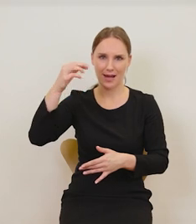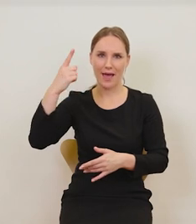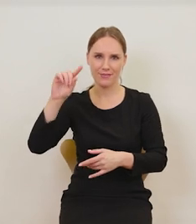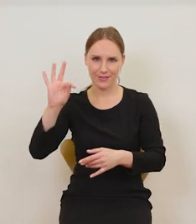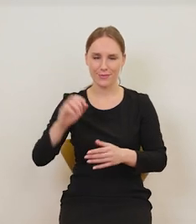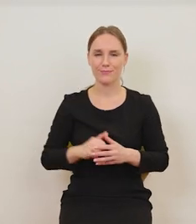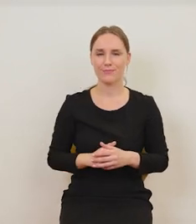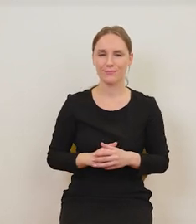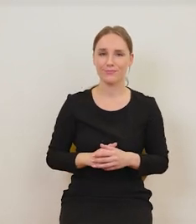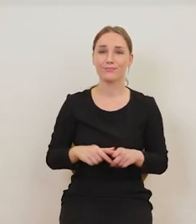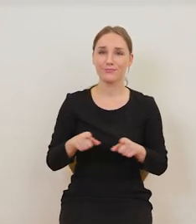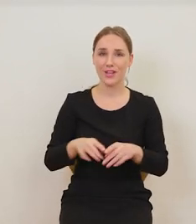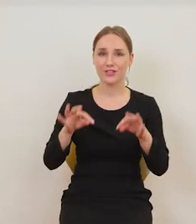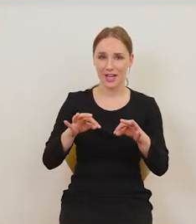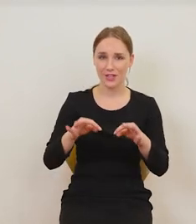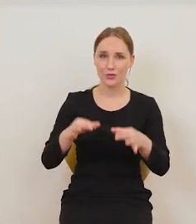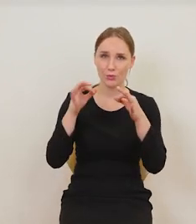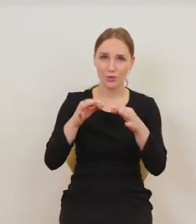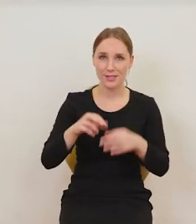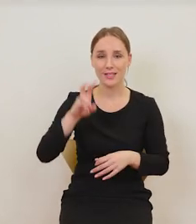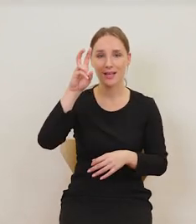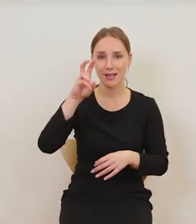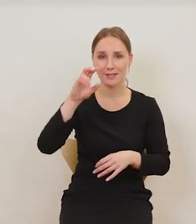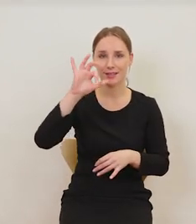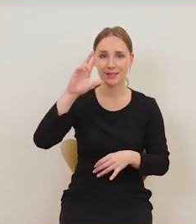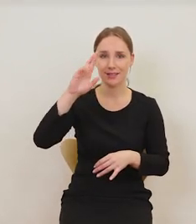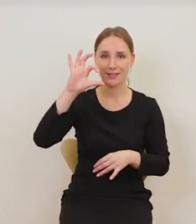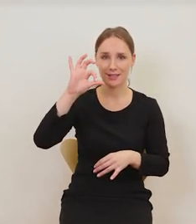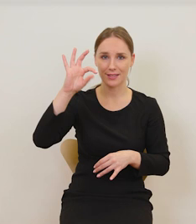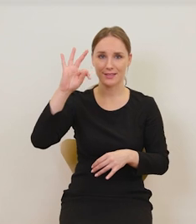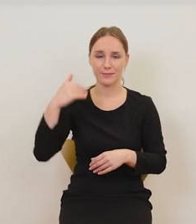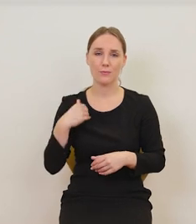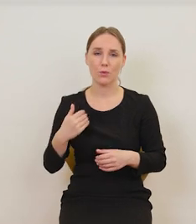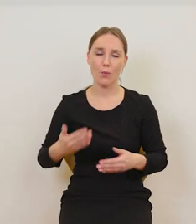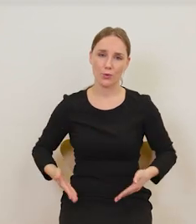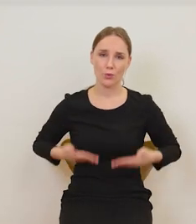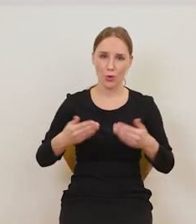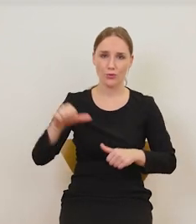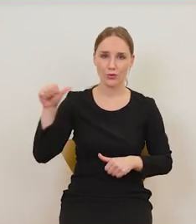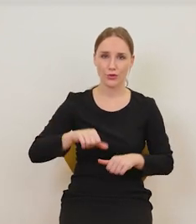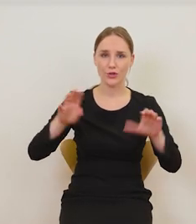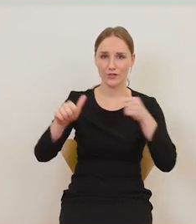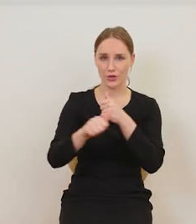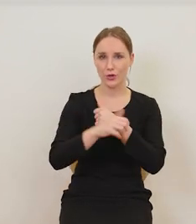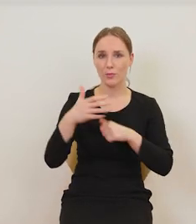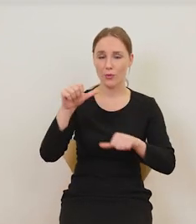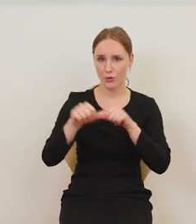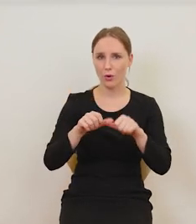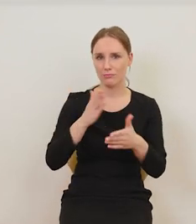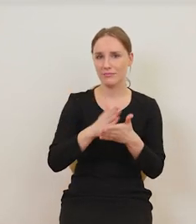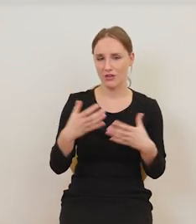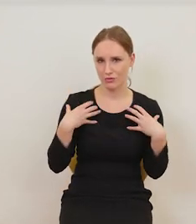również współczesny Damian Hirst, urodzony w 65 roku, żyje. Anglik,